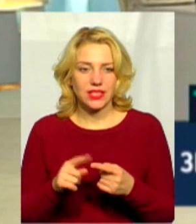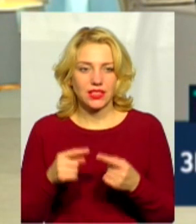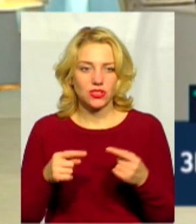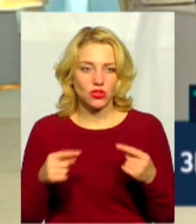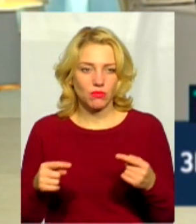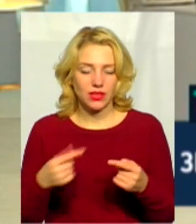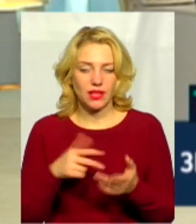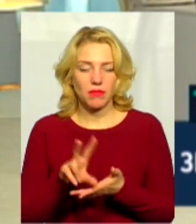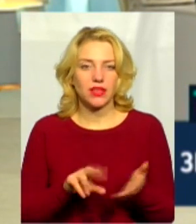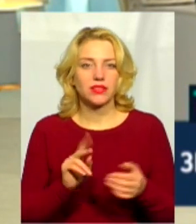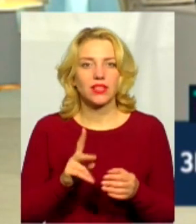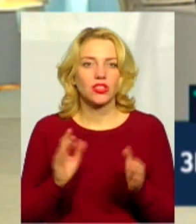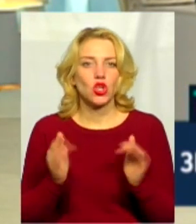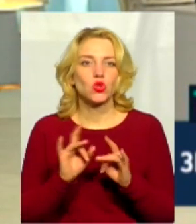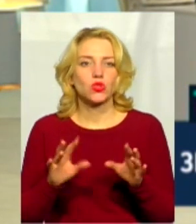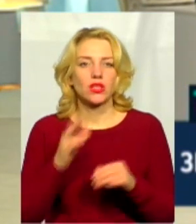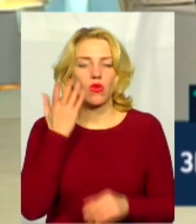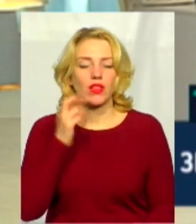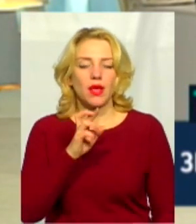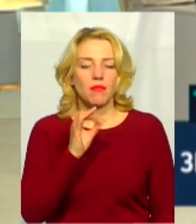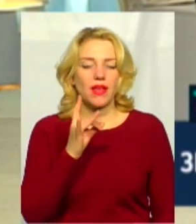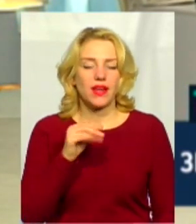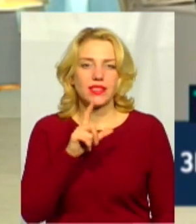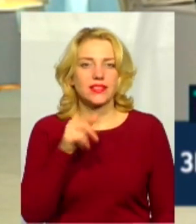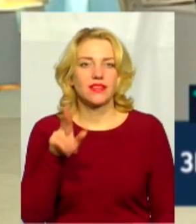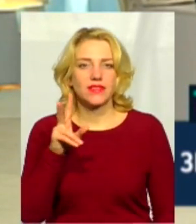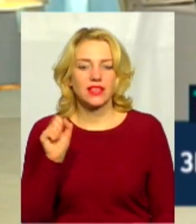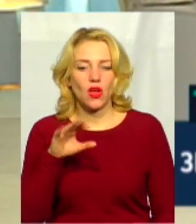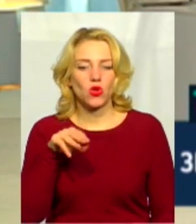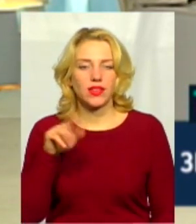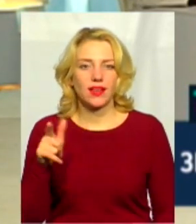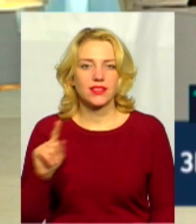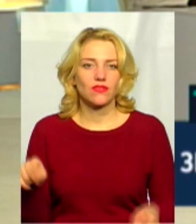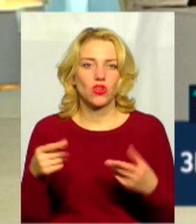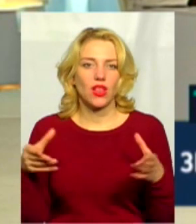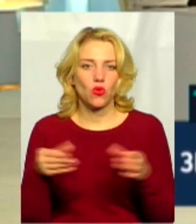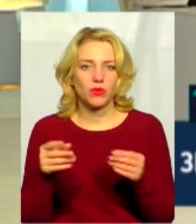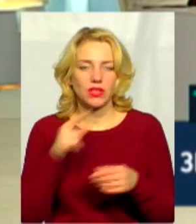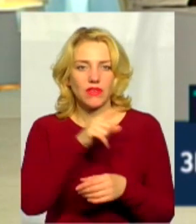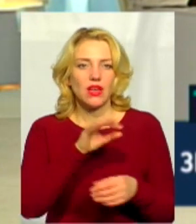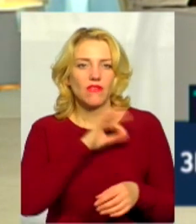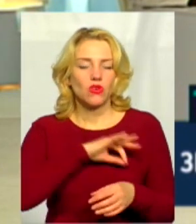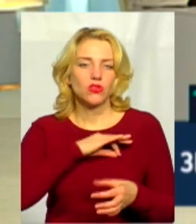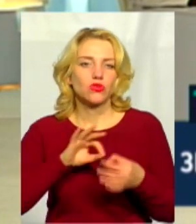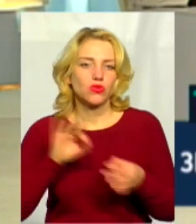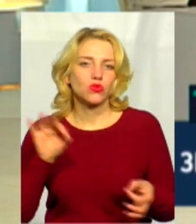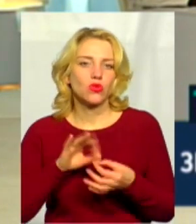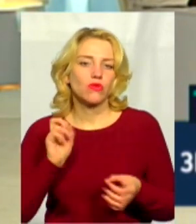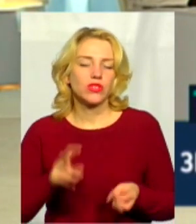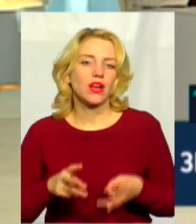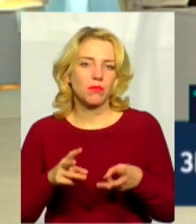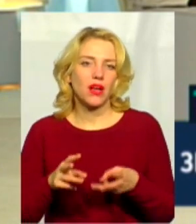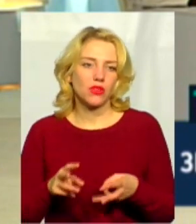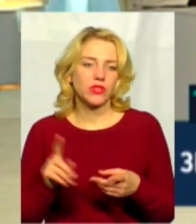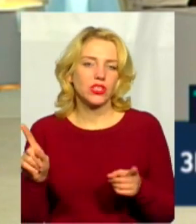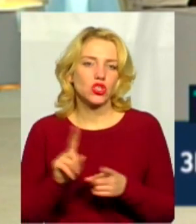сюжету, який був на початку, коли Бороздівська ОТГ говорила про те, що вони створили корпоратив, і використовують солому як паливо для того, щоб опалювати